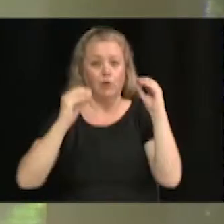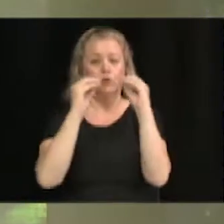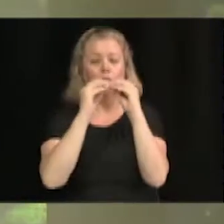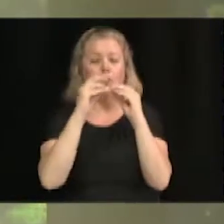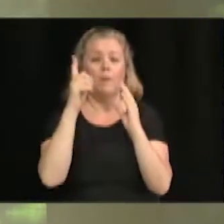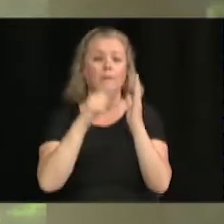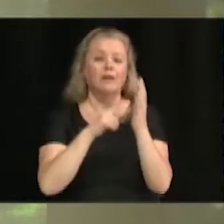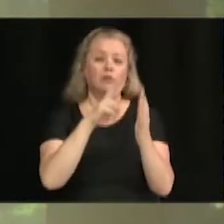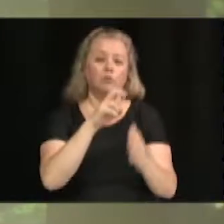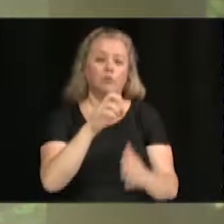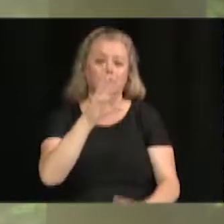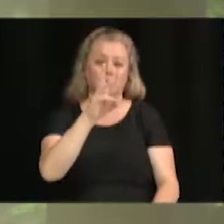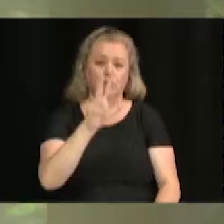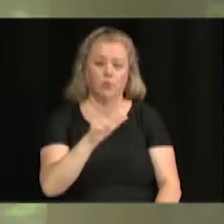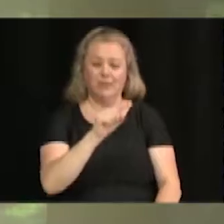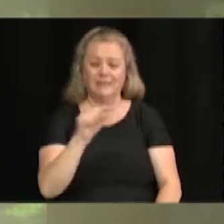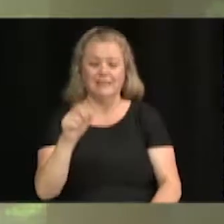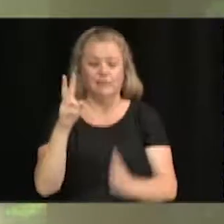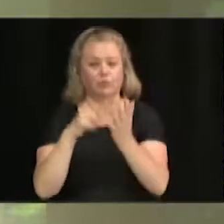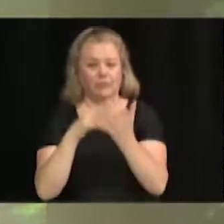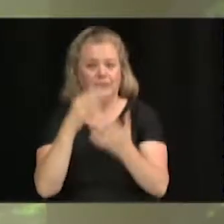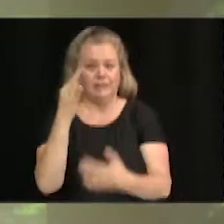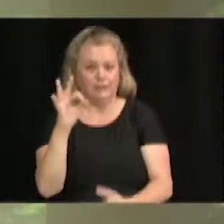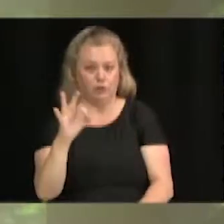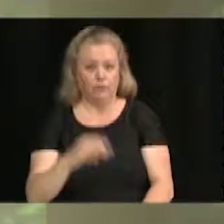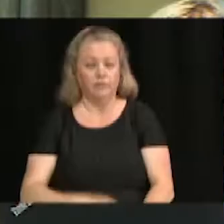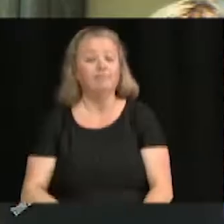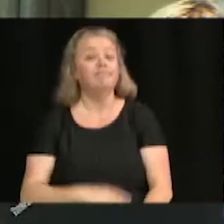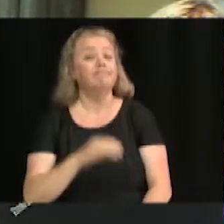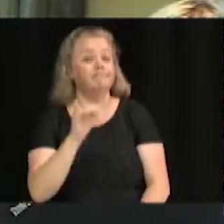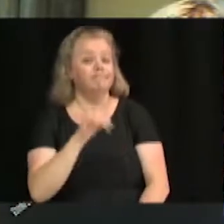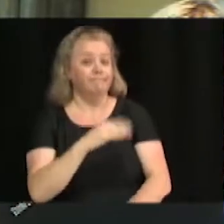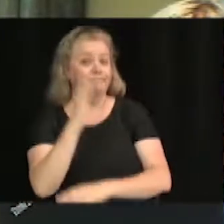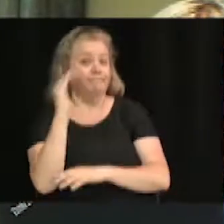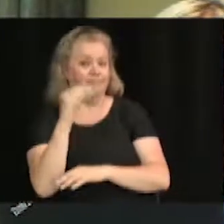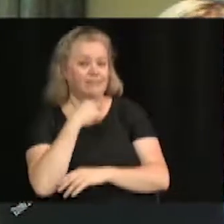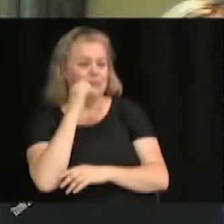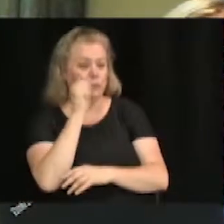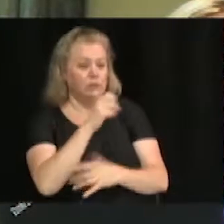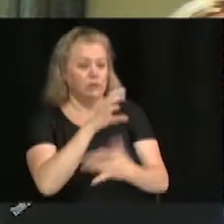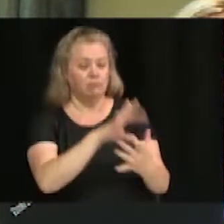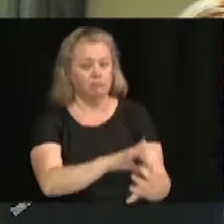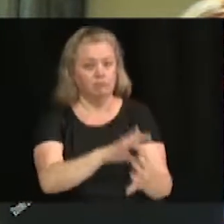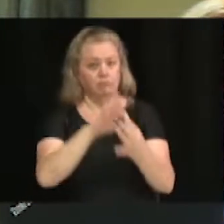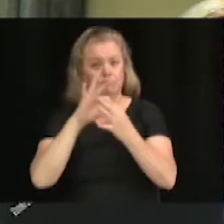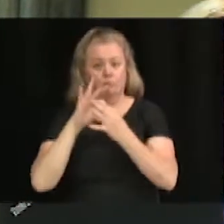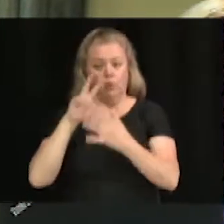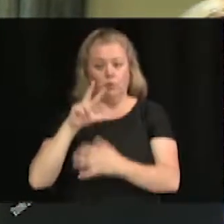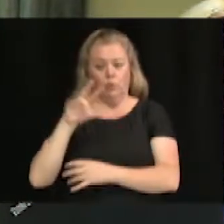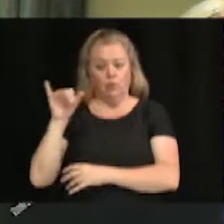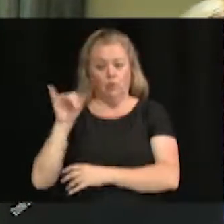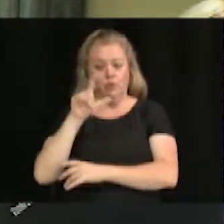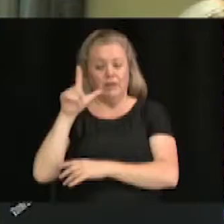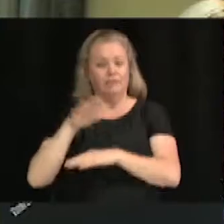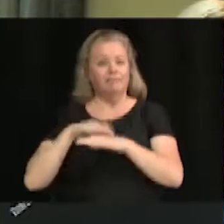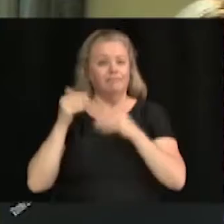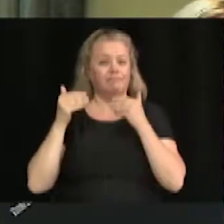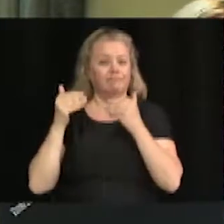-2019. Oui, ça fait également lieu à l'avis de motion qui a été donné le 3 juillet dernier.